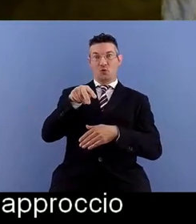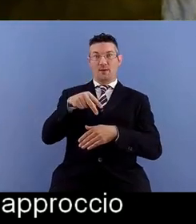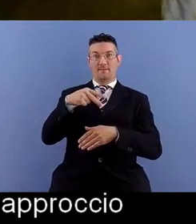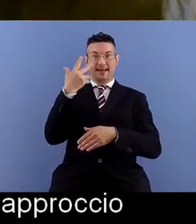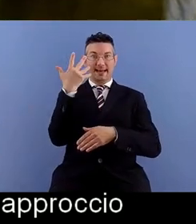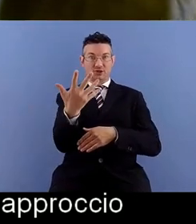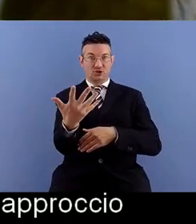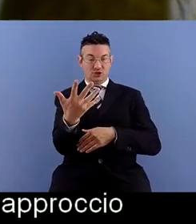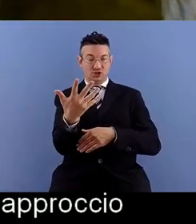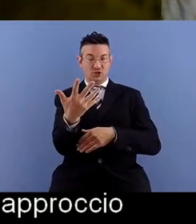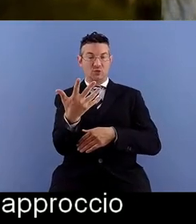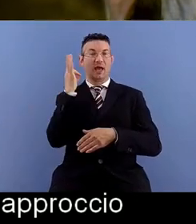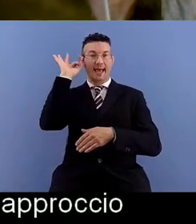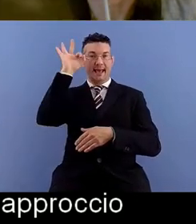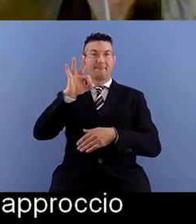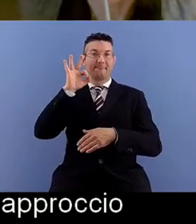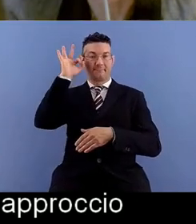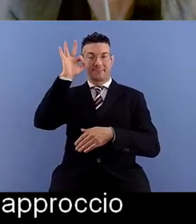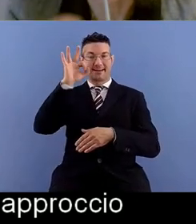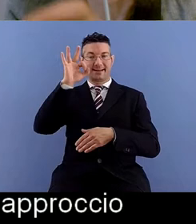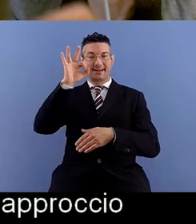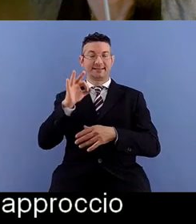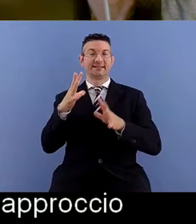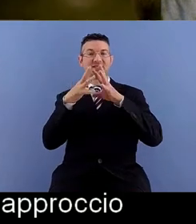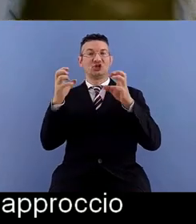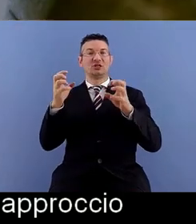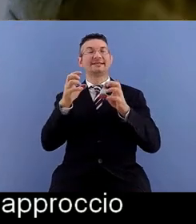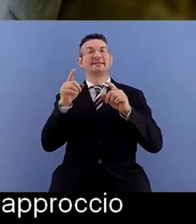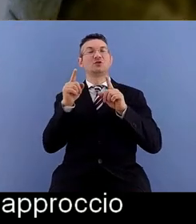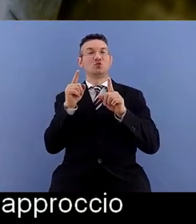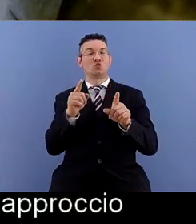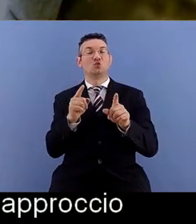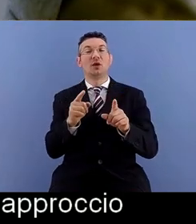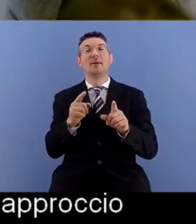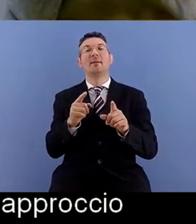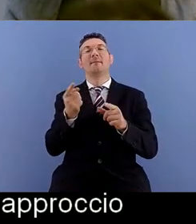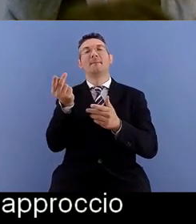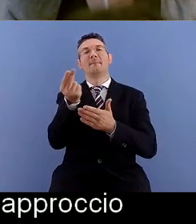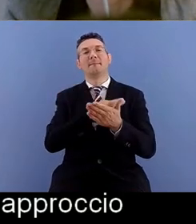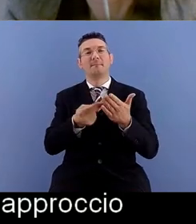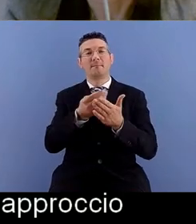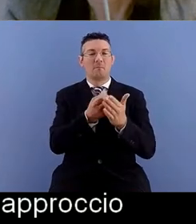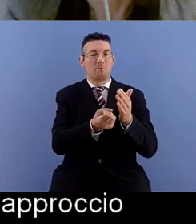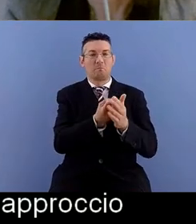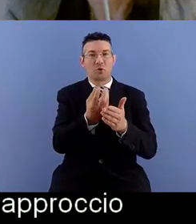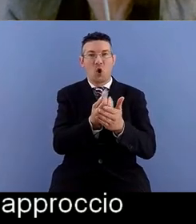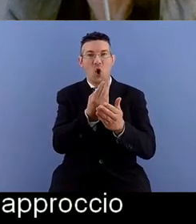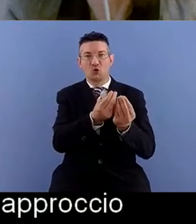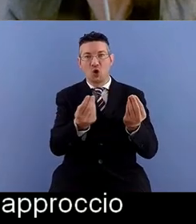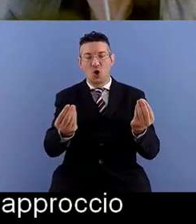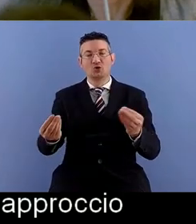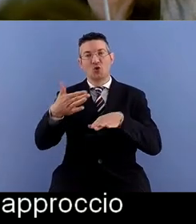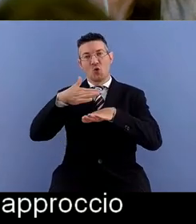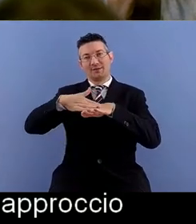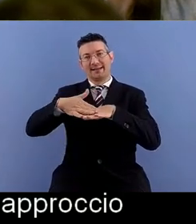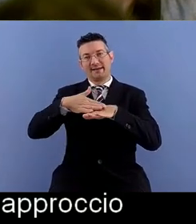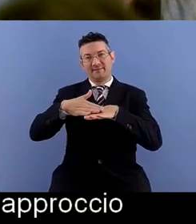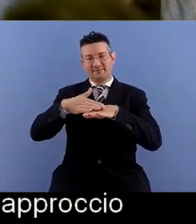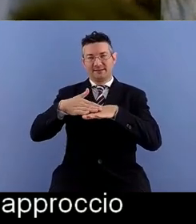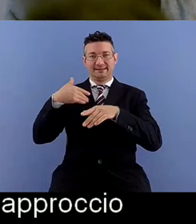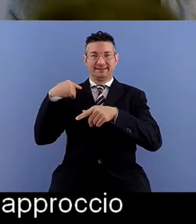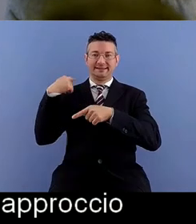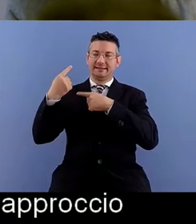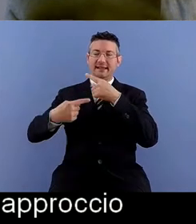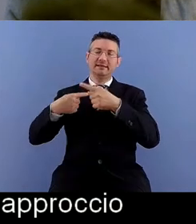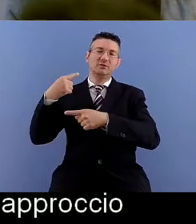Institute come la progettazione di prodotti o servizi tradizionali che siano accessibili